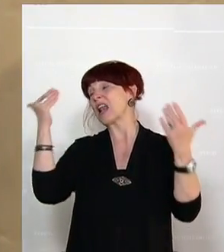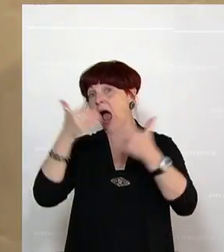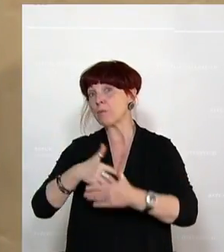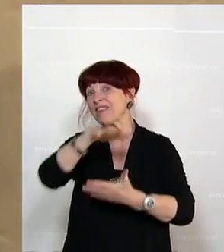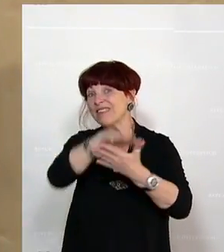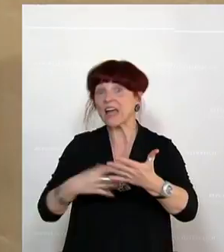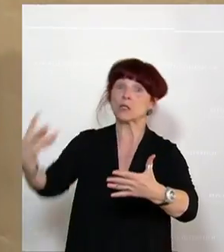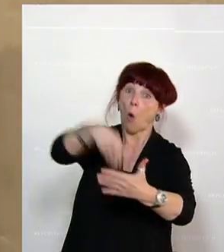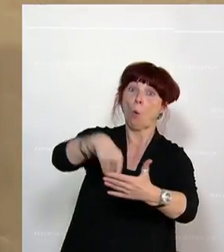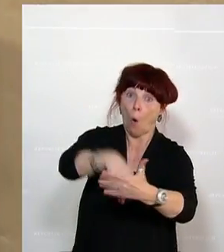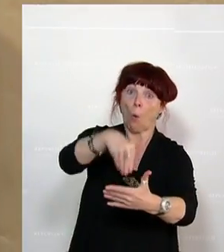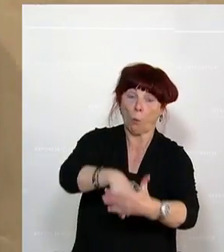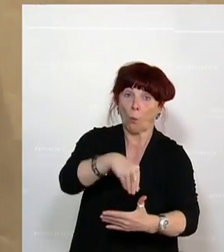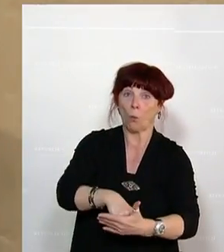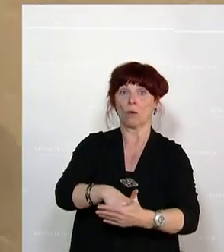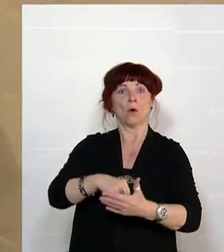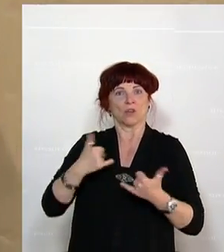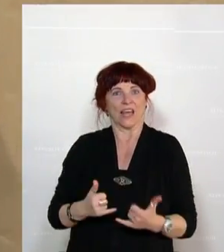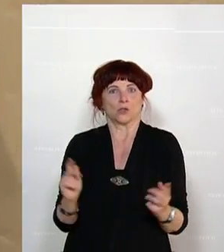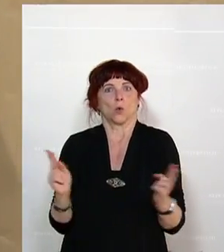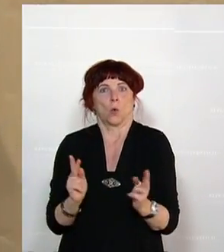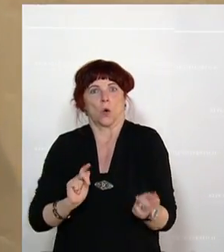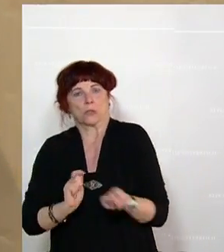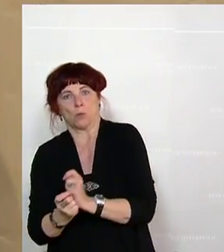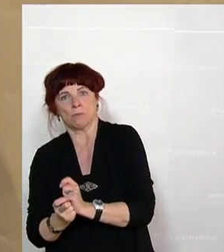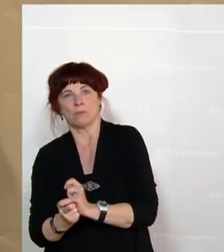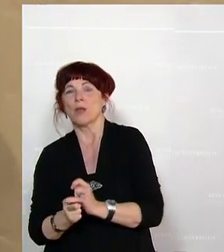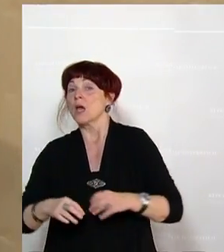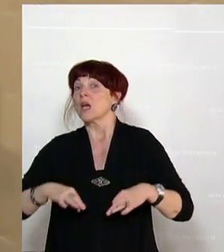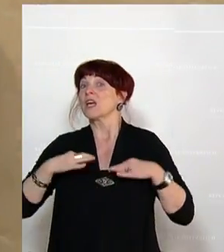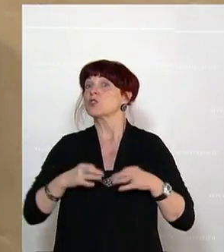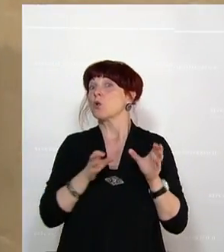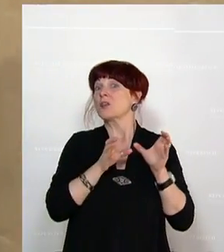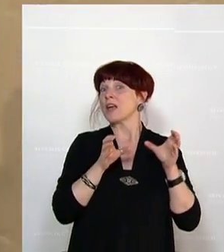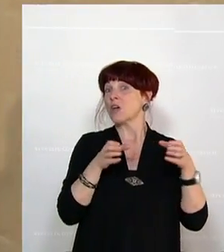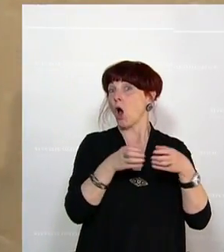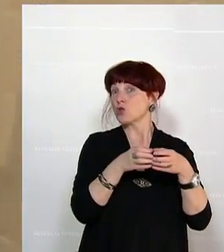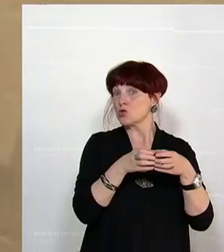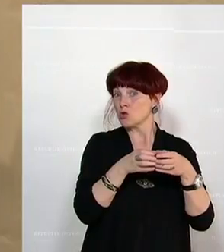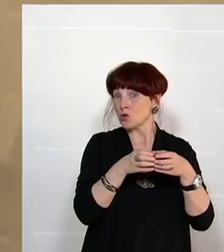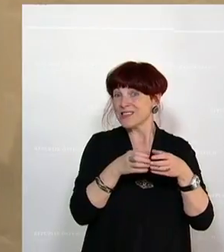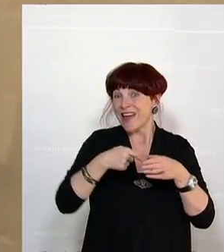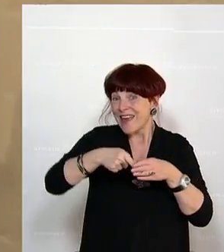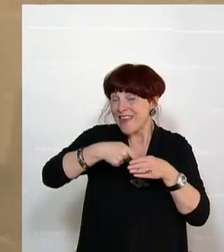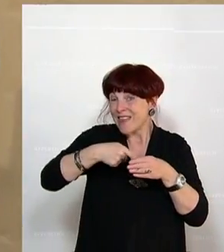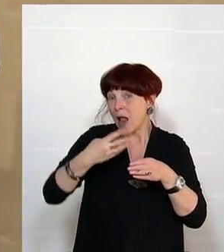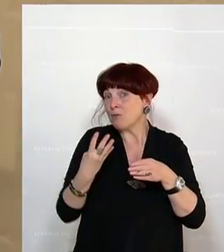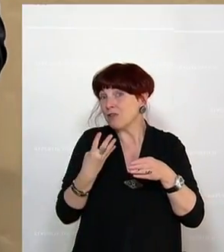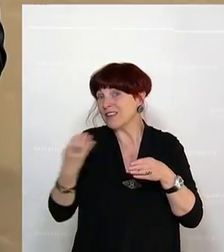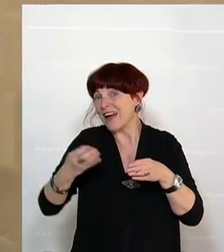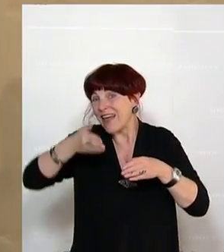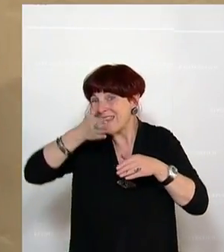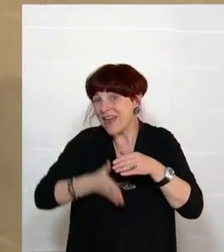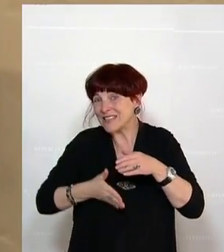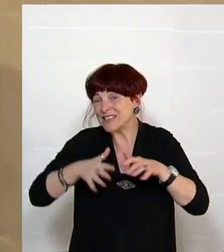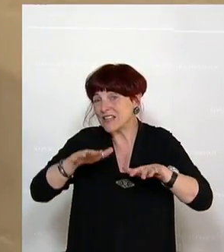kurz geändert wurde, bei dem der Gesundheitsausschuss Frist gesetzt wurde. Das heißt, innerhalb dieser vier Tage seit der letzten Plenarsitzung